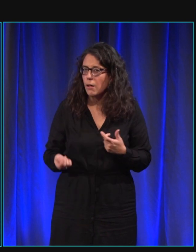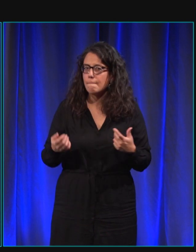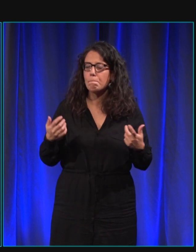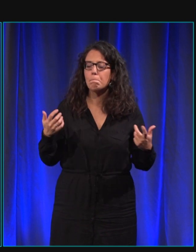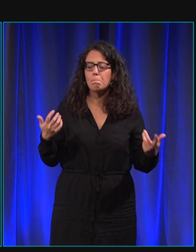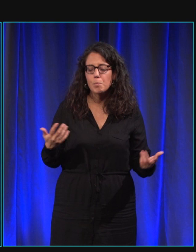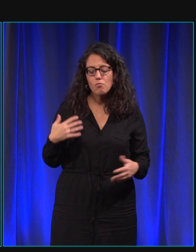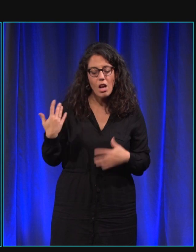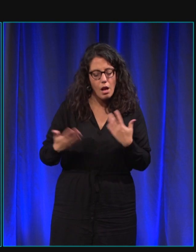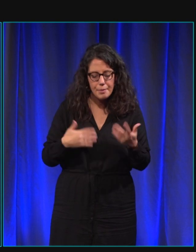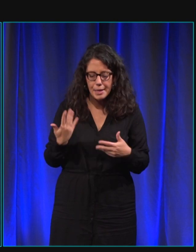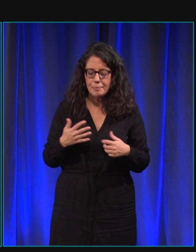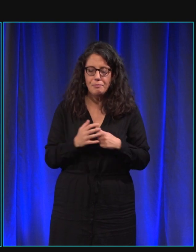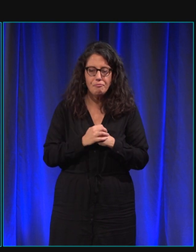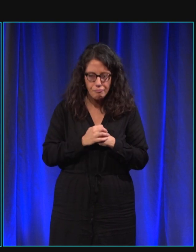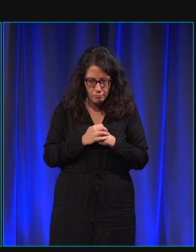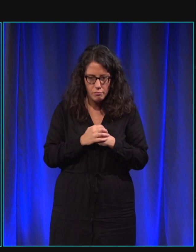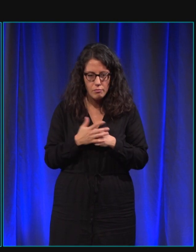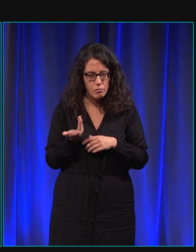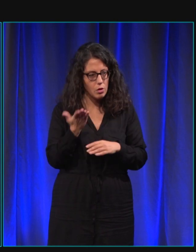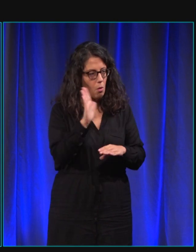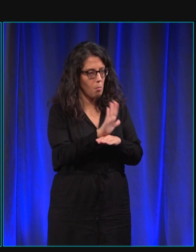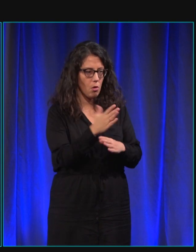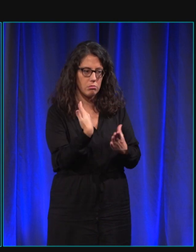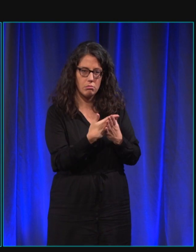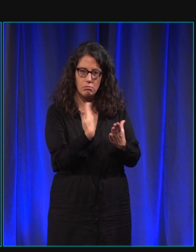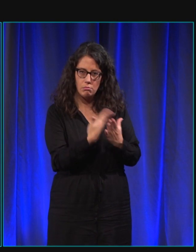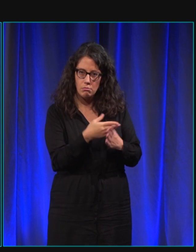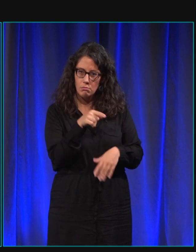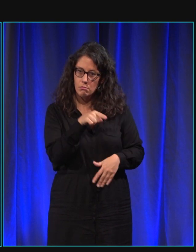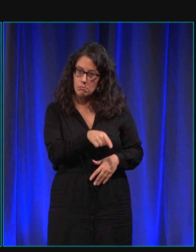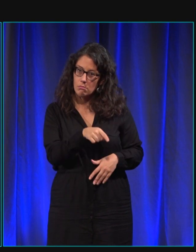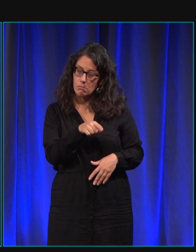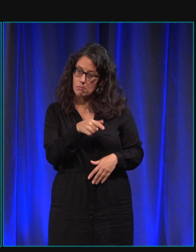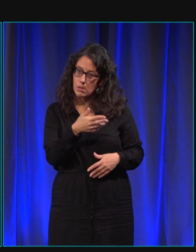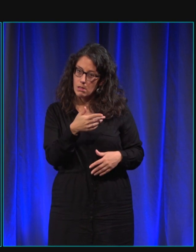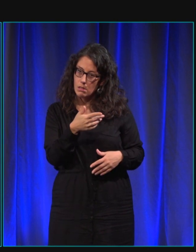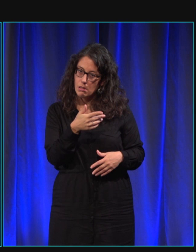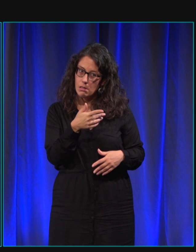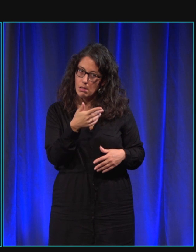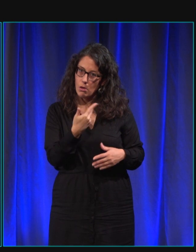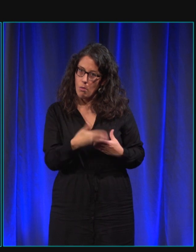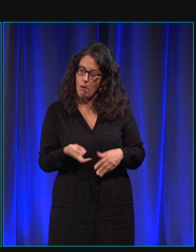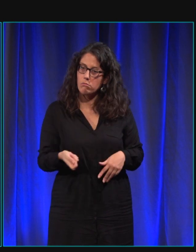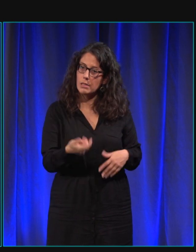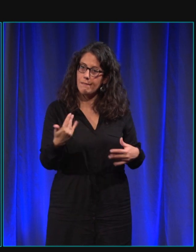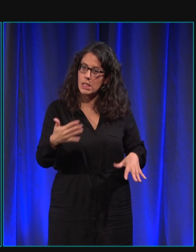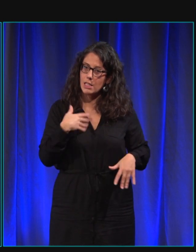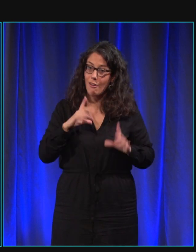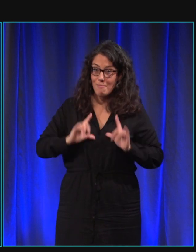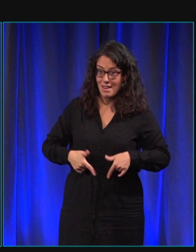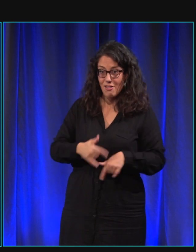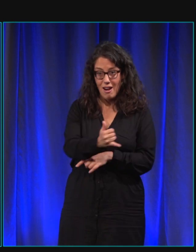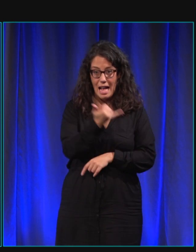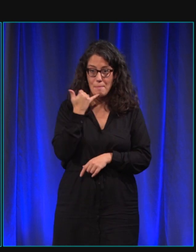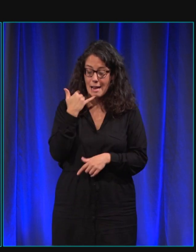Et puis après, quand j'ai pu enfin, l'école m'a appelée en me disant, maintenant, on va procéder un petit peu